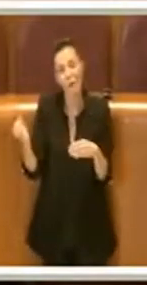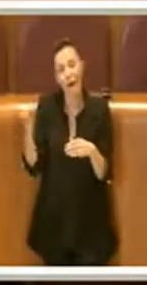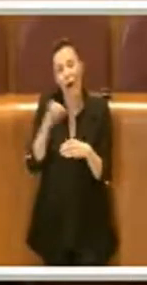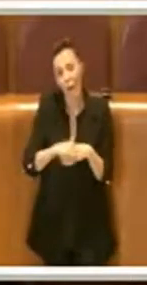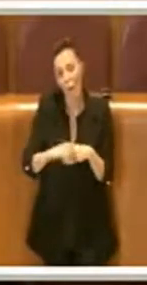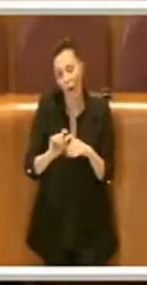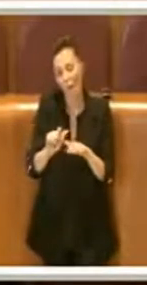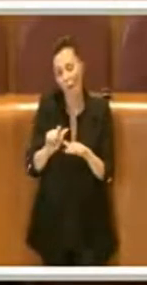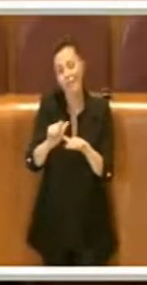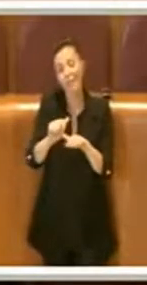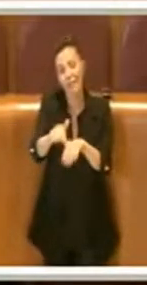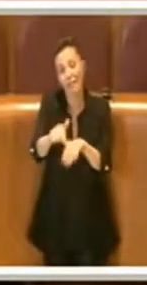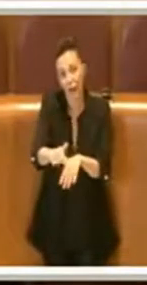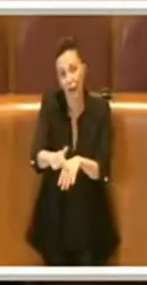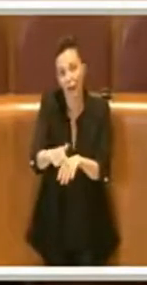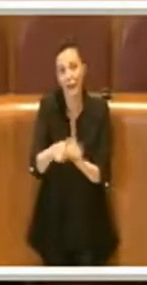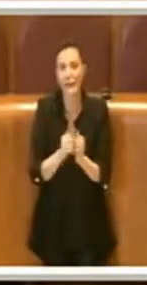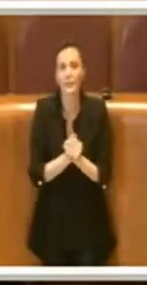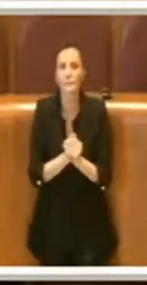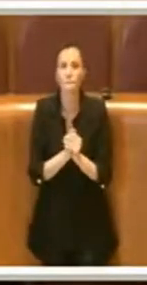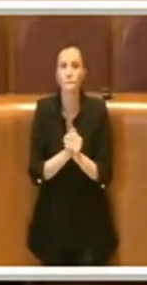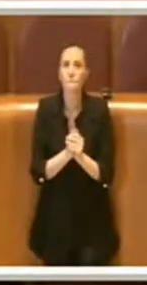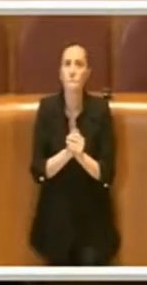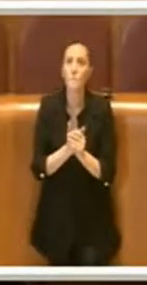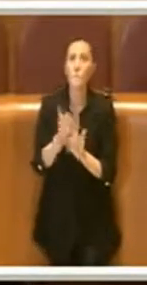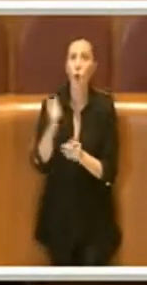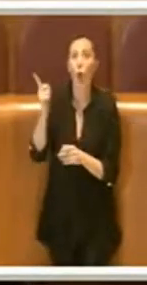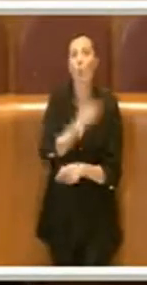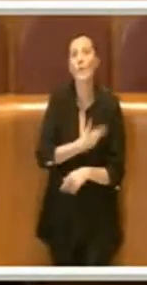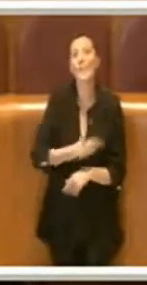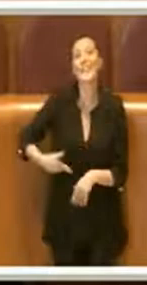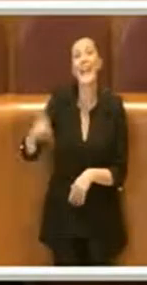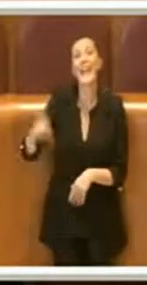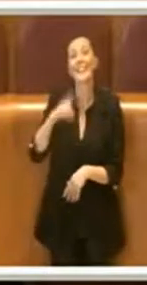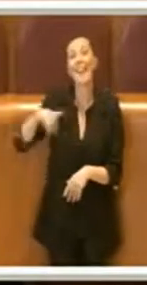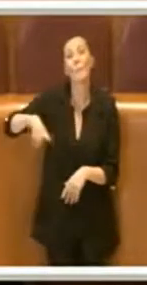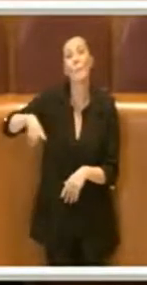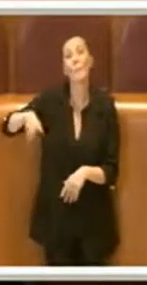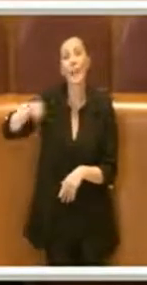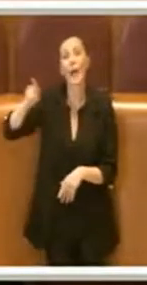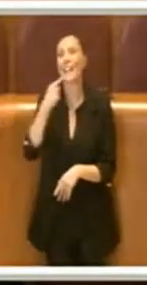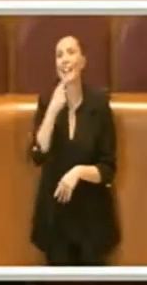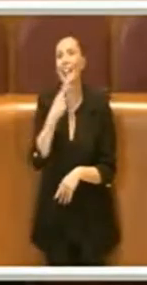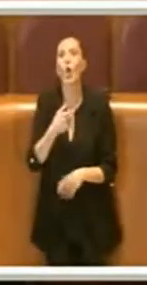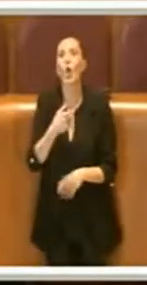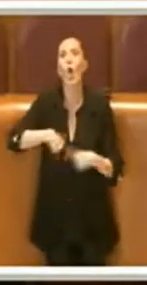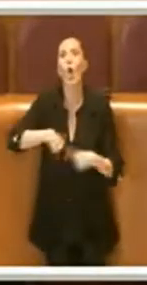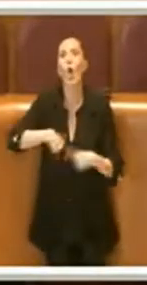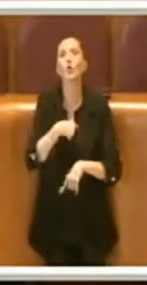E lo diciamo perché nonostante, ora il consigliere Depriamo ha detto che il loro senso di responsabilità